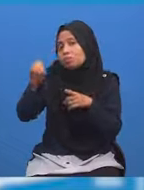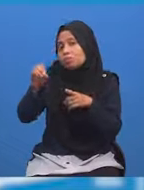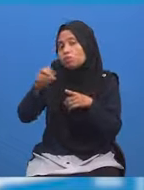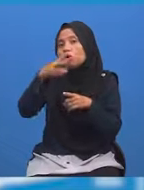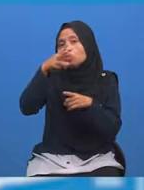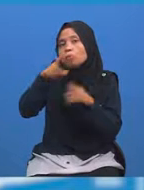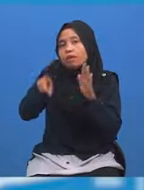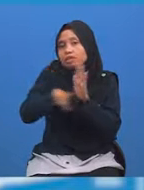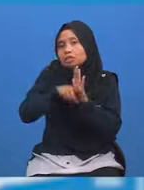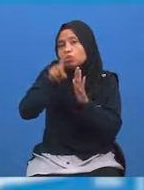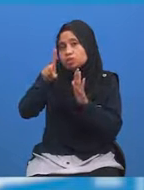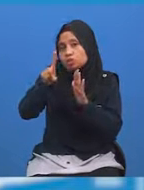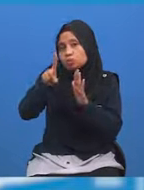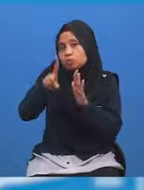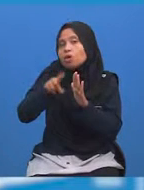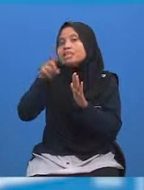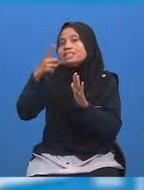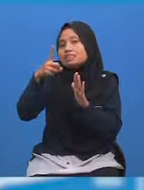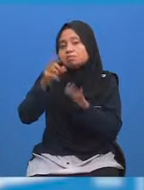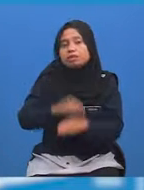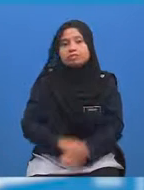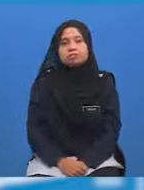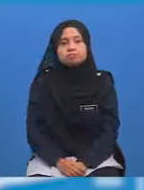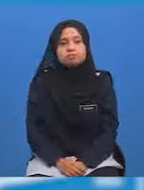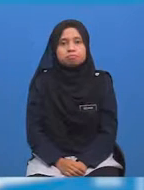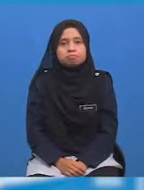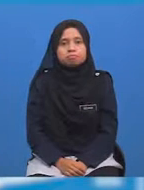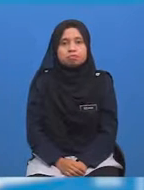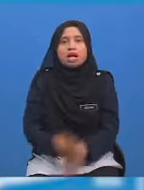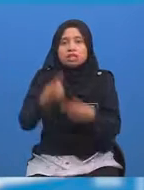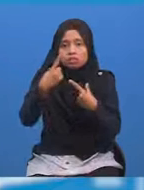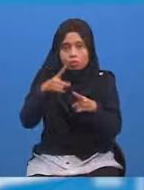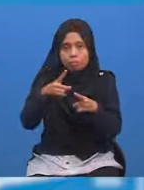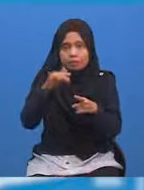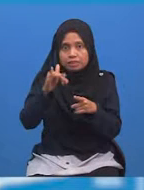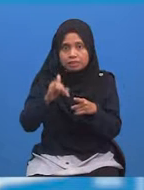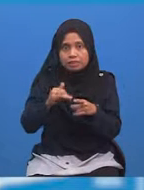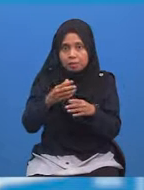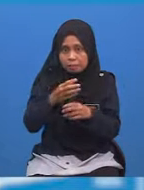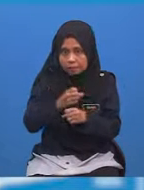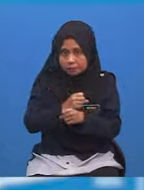tolak 1 ialah 11 Jawapan yang diperolehi ialah